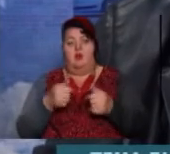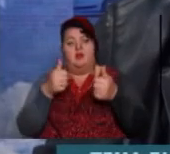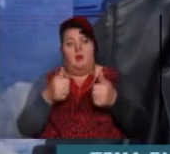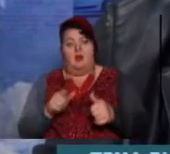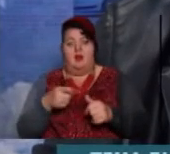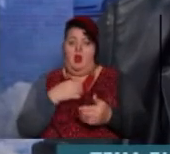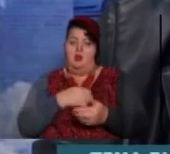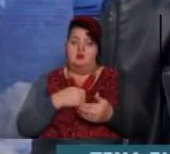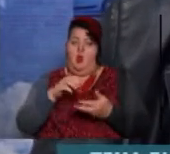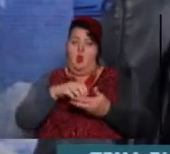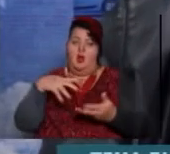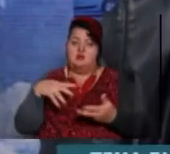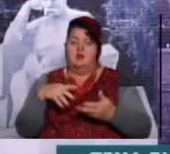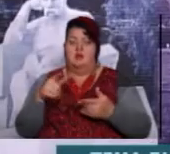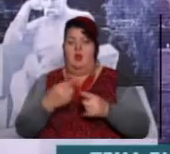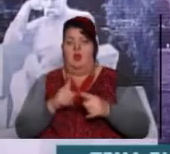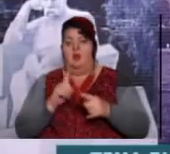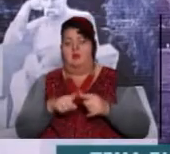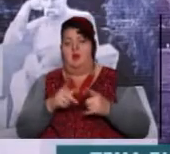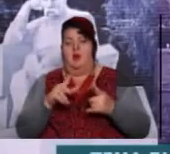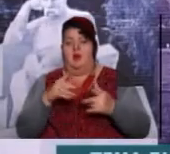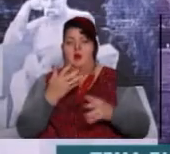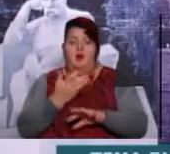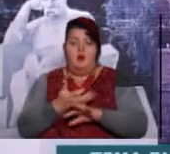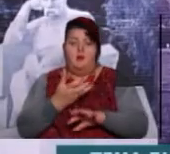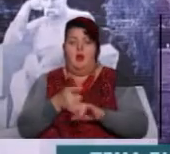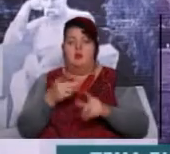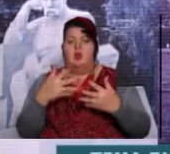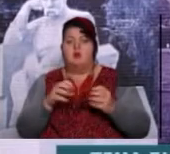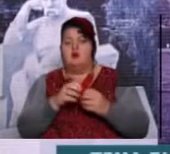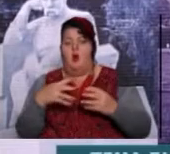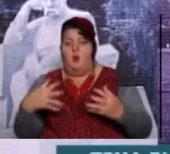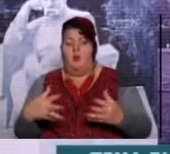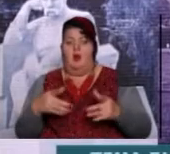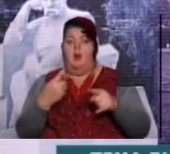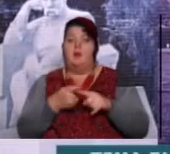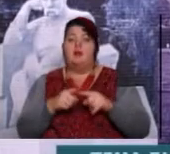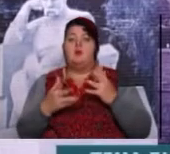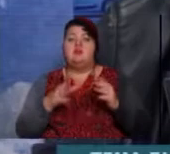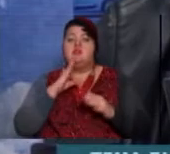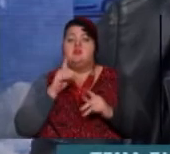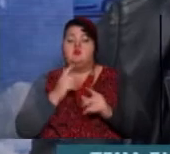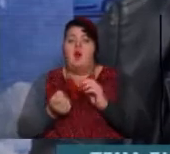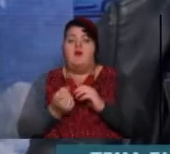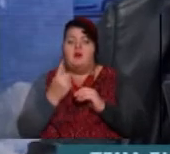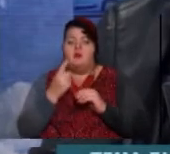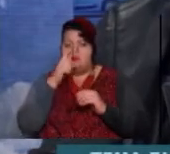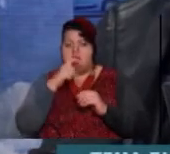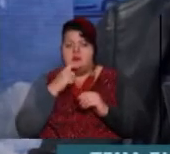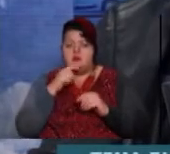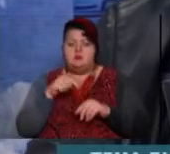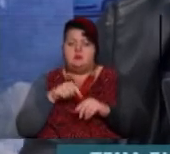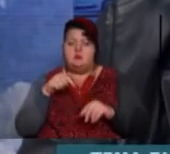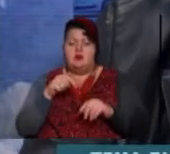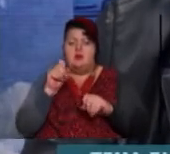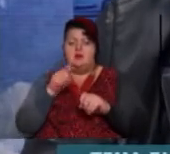процес, чи злокачественный процес, чи це гіперплазія, чи це вже опухоль, від фіброаденома. Тому, якщо вона щось виявила, все, її задача на цьому